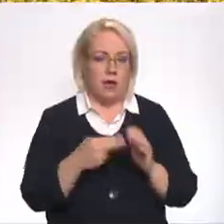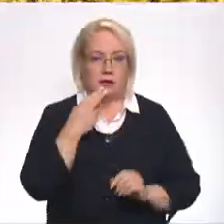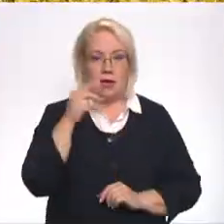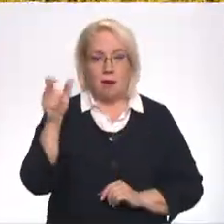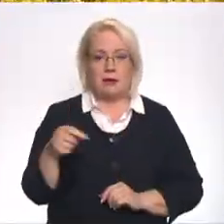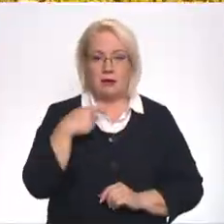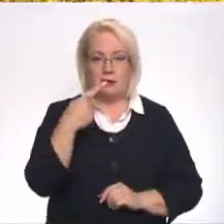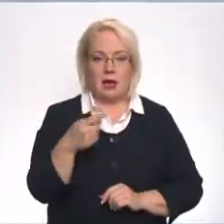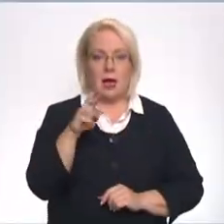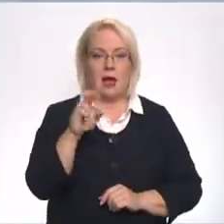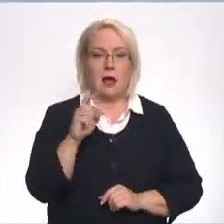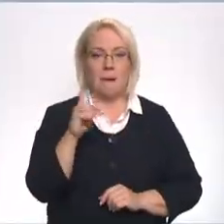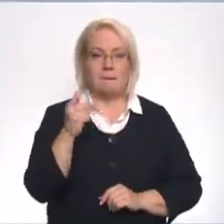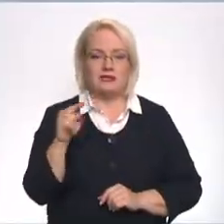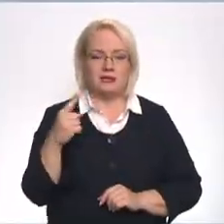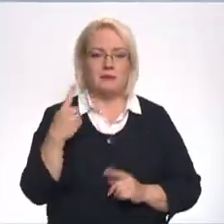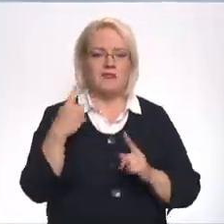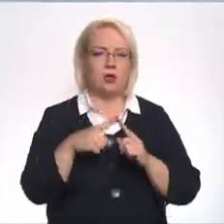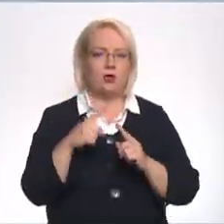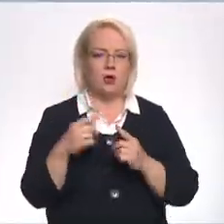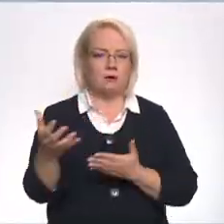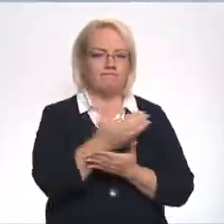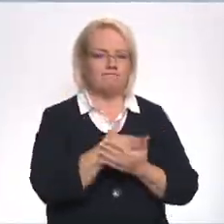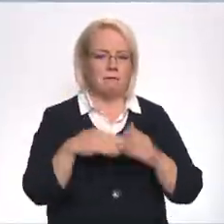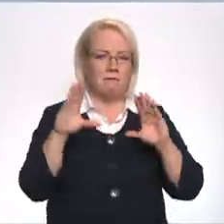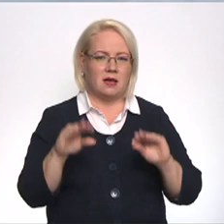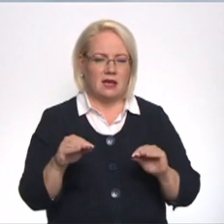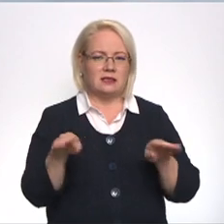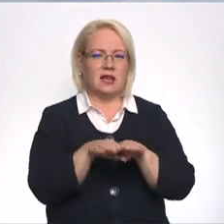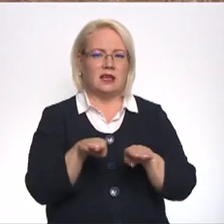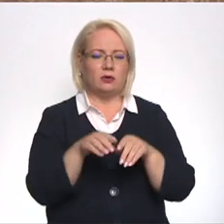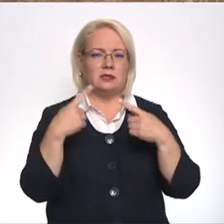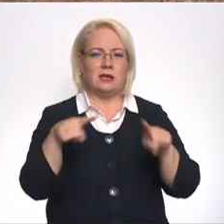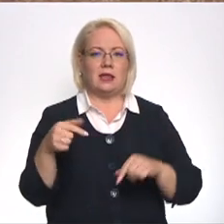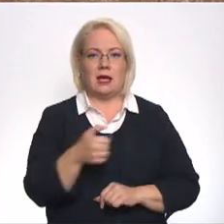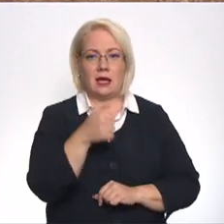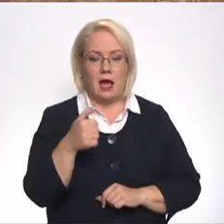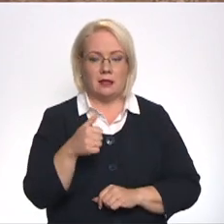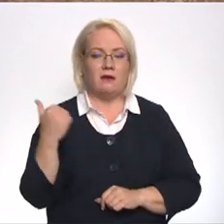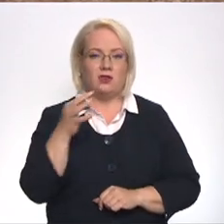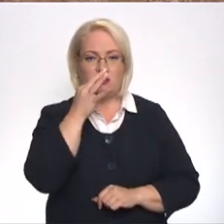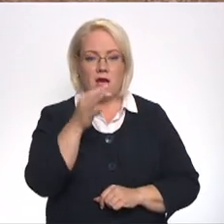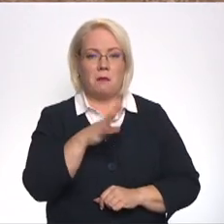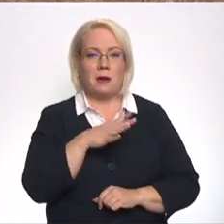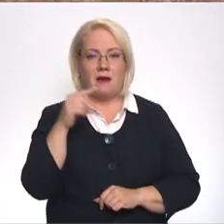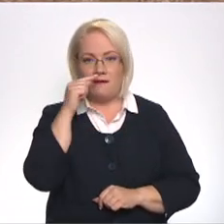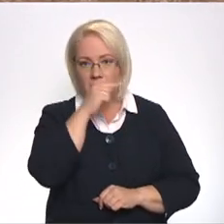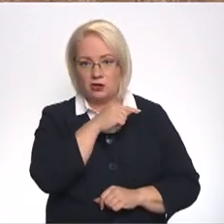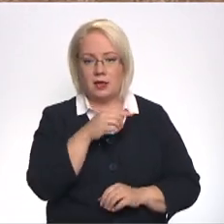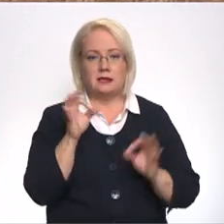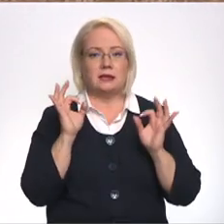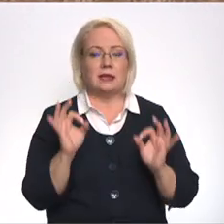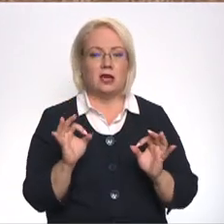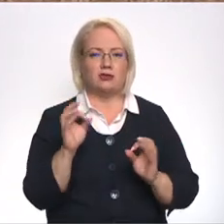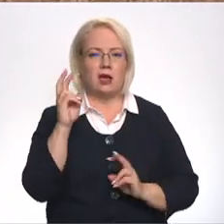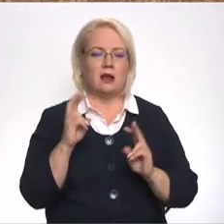rapsis šogad ievāgts par tonnu mazāk no katra hektāra nekā citus gadus. Bija vilšanās tieši